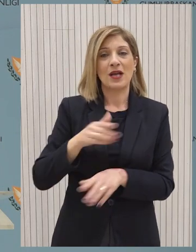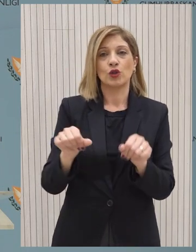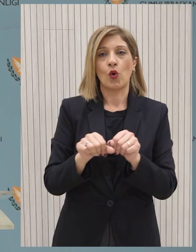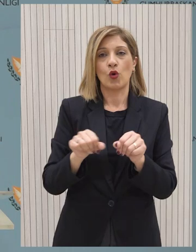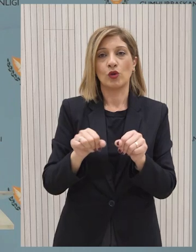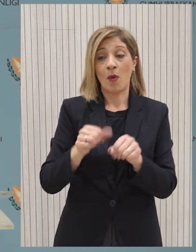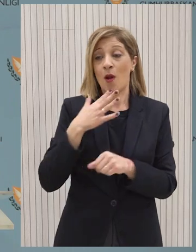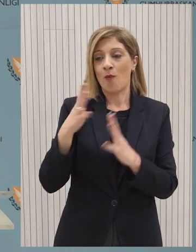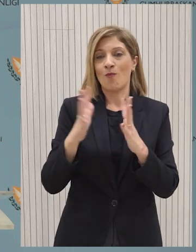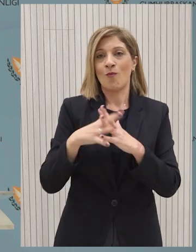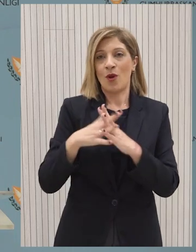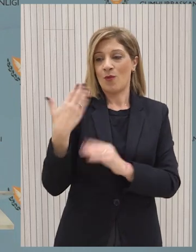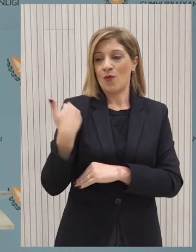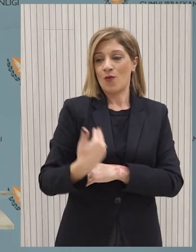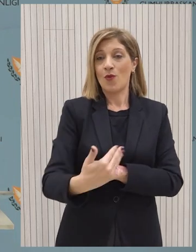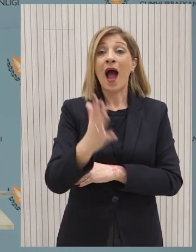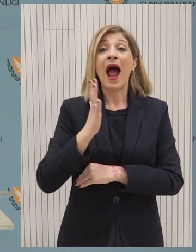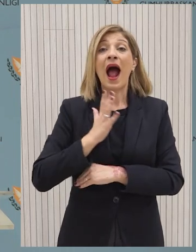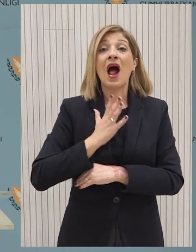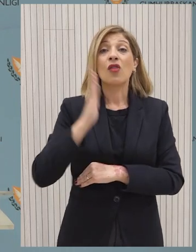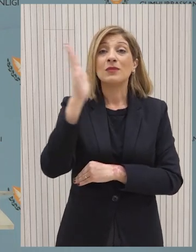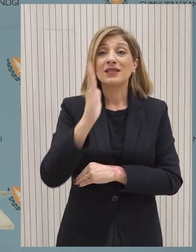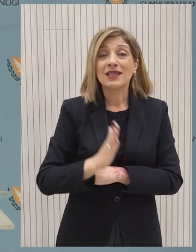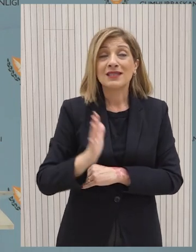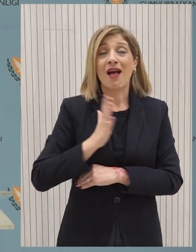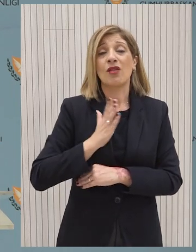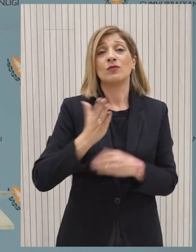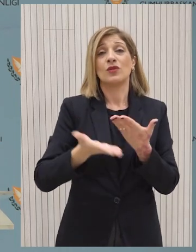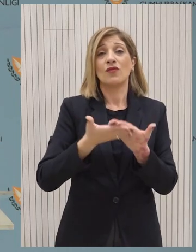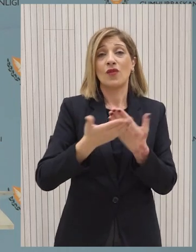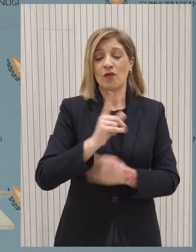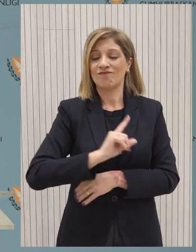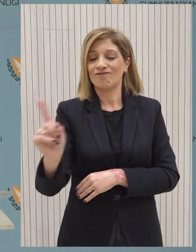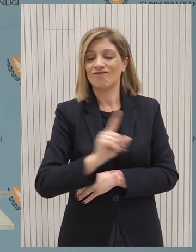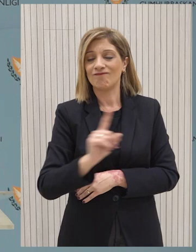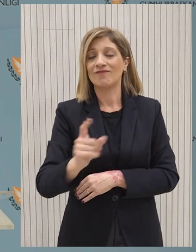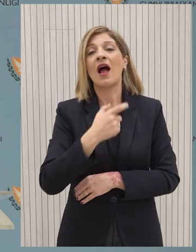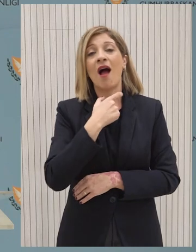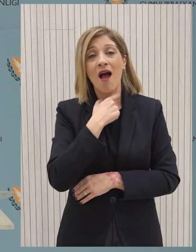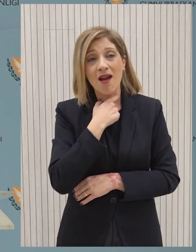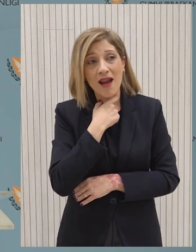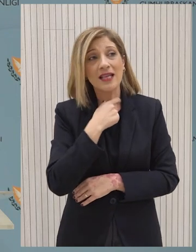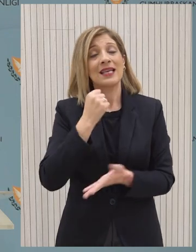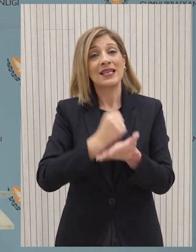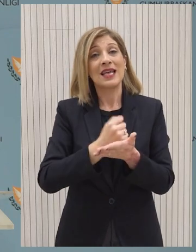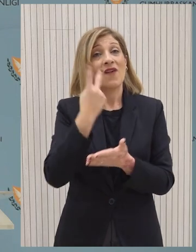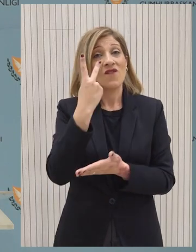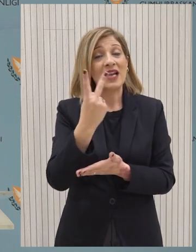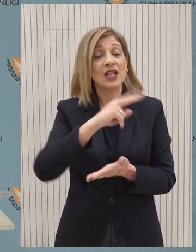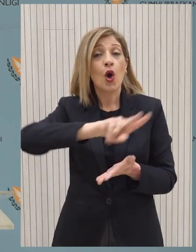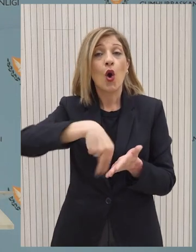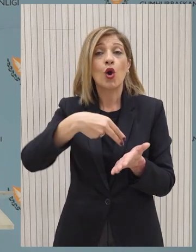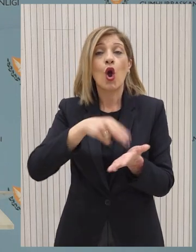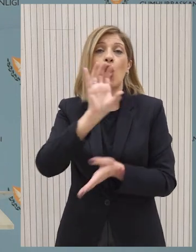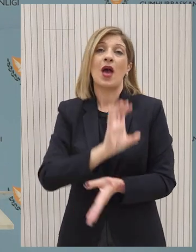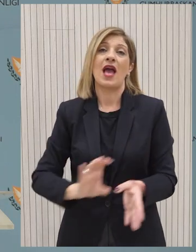βιώνουμε το τελευταίο διάστημα, η ανθρωπιστική κρίση όπως εξελίσσεται, καταδεικνύει ακόμη περισσότερο τον ρόλο που έπρεπε ή που πρέπει η Ευρωπαϊκή Ένωση να